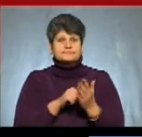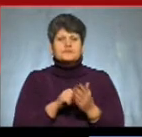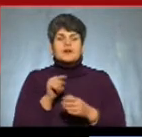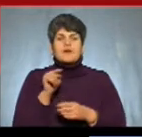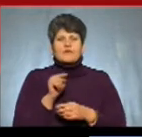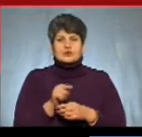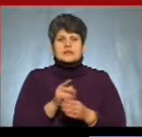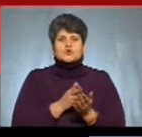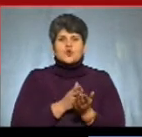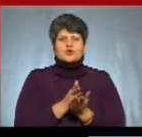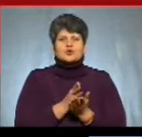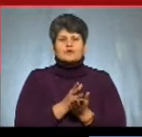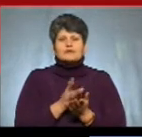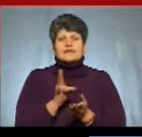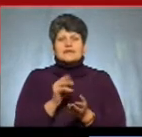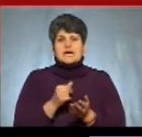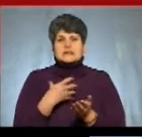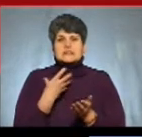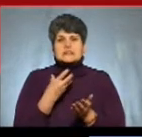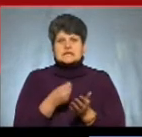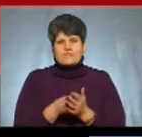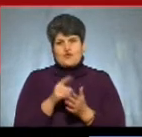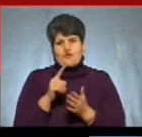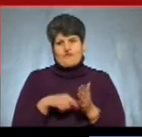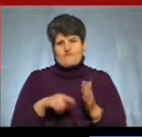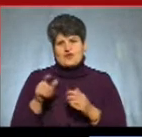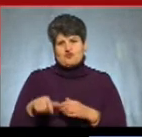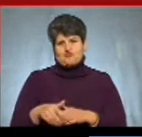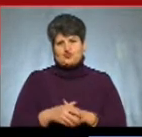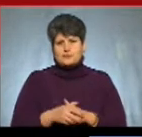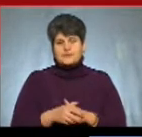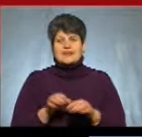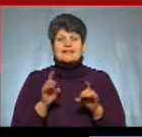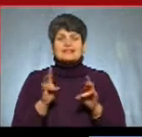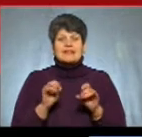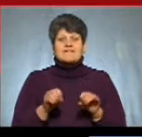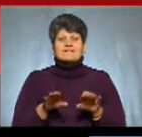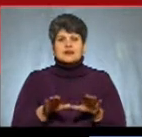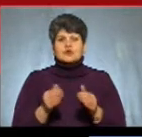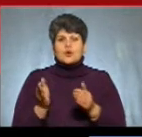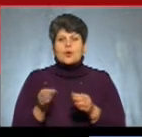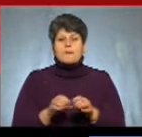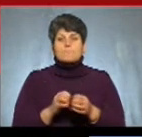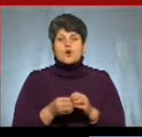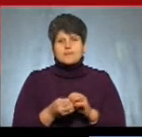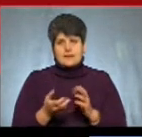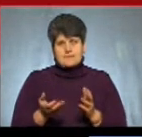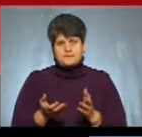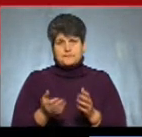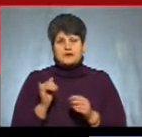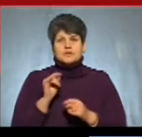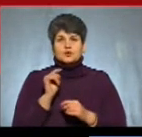зорієнтовані на свого віруючого, на вирішення його проблеми. І тому